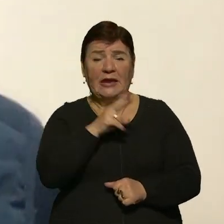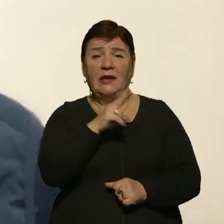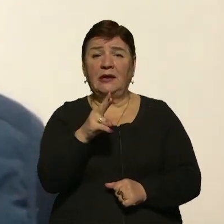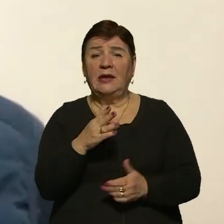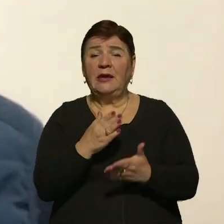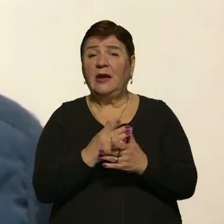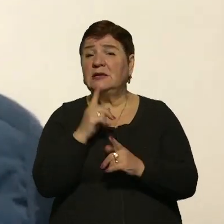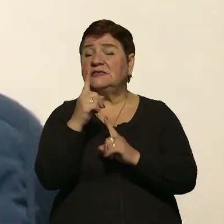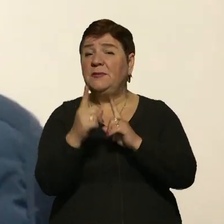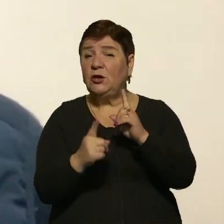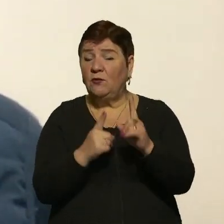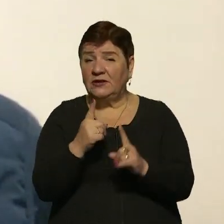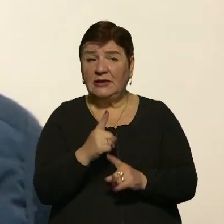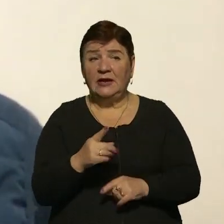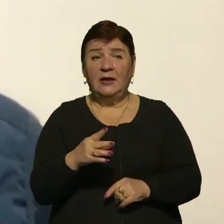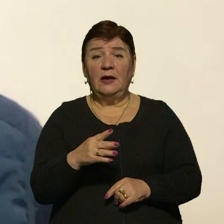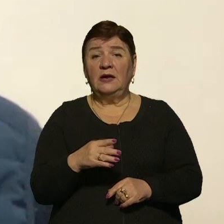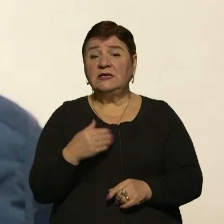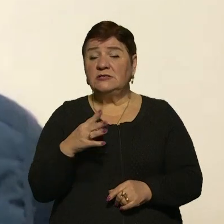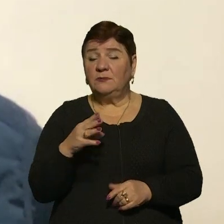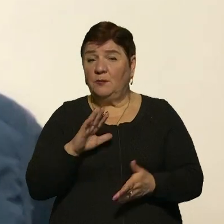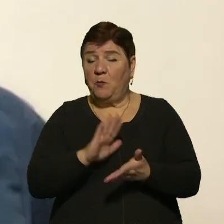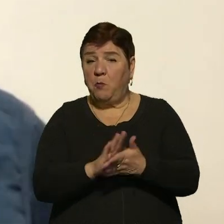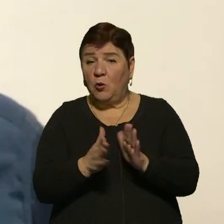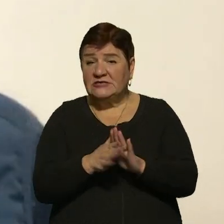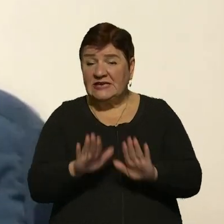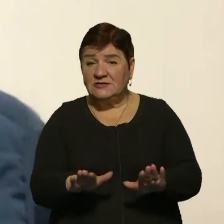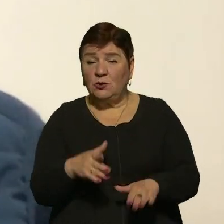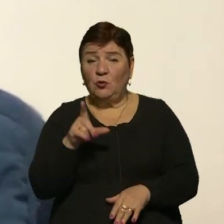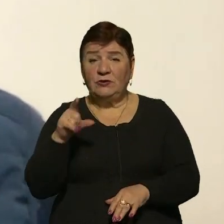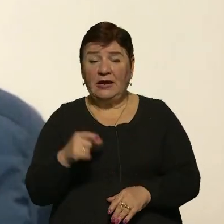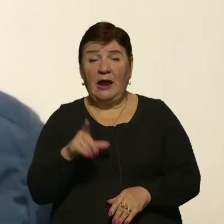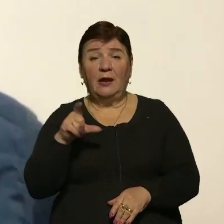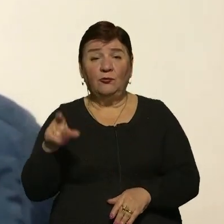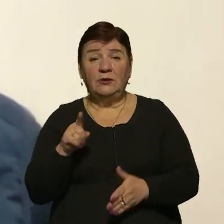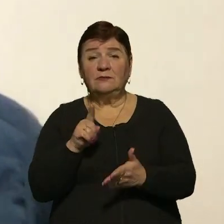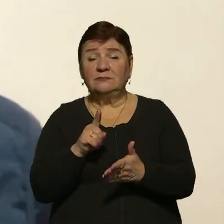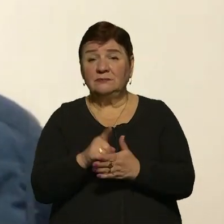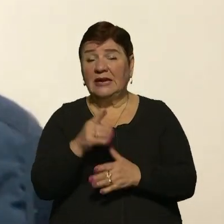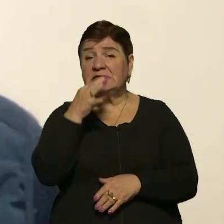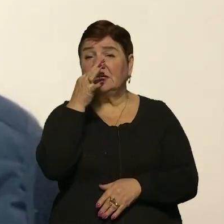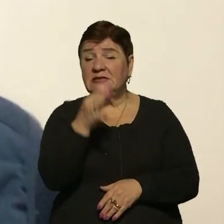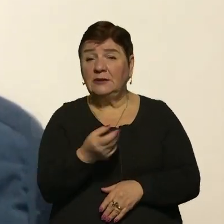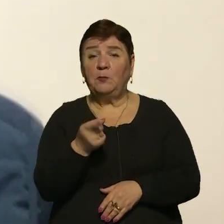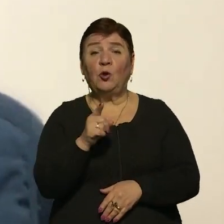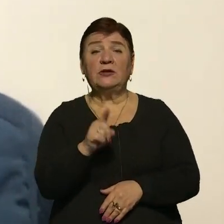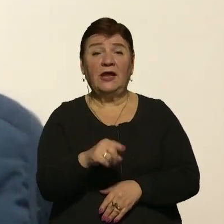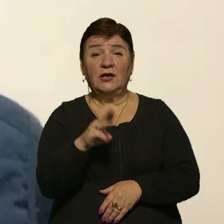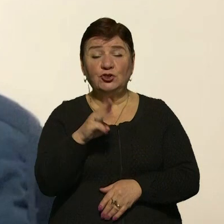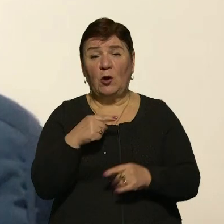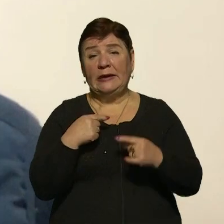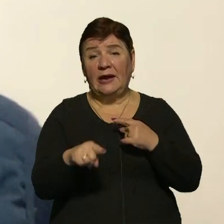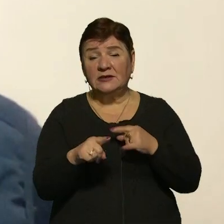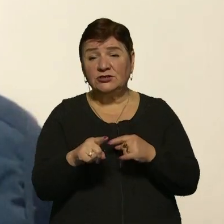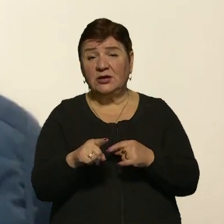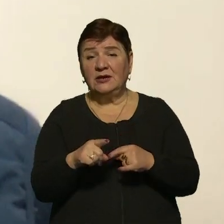змінювати позицію людей, а потім люди, відповідно, мають політикам сказати про те, що інакше